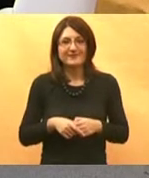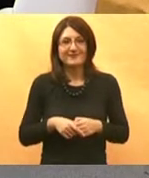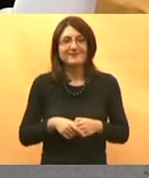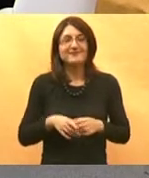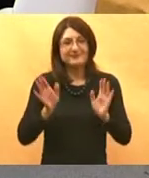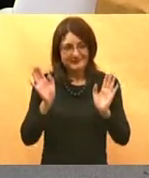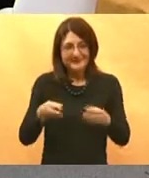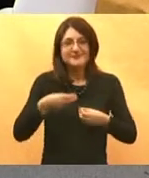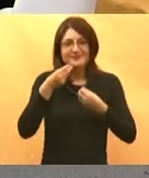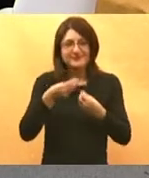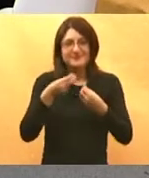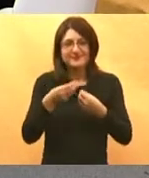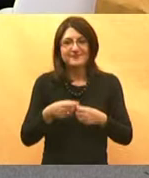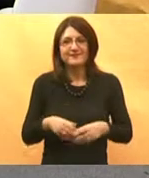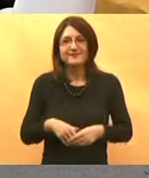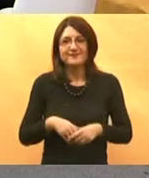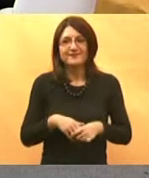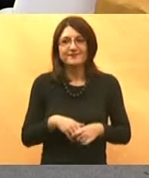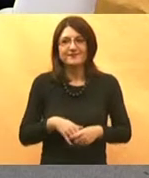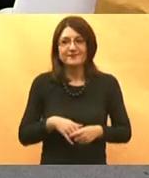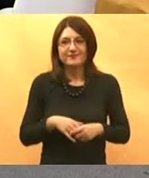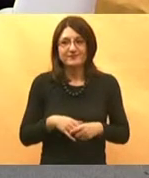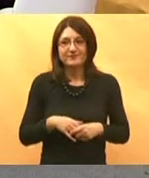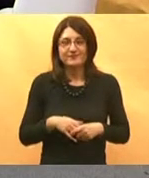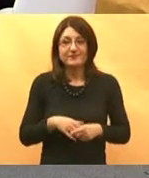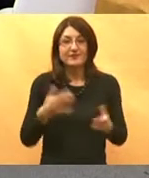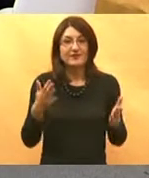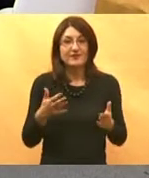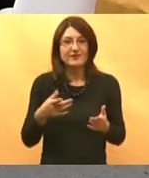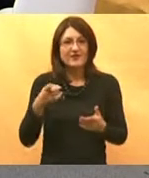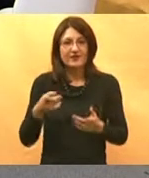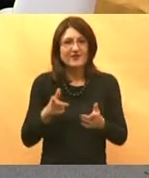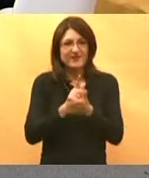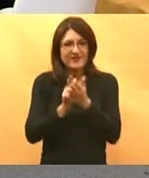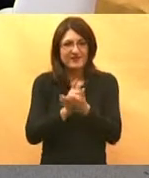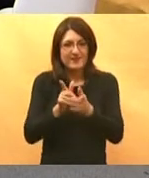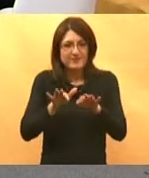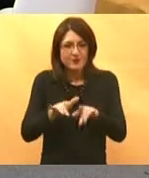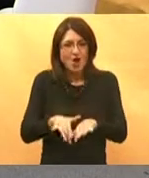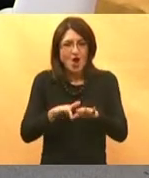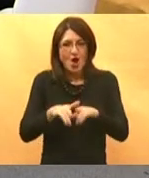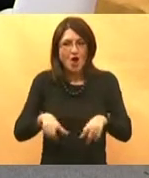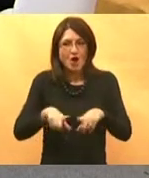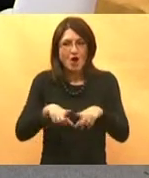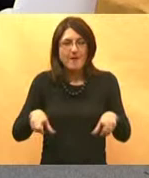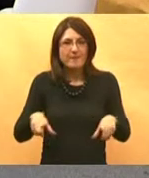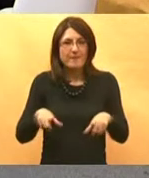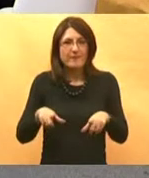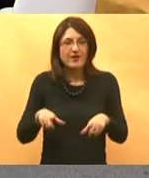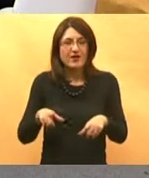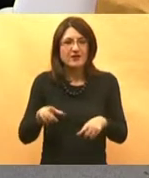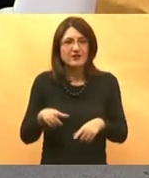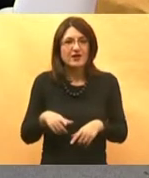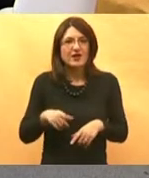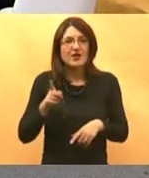A dobro, mislila sam da je još netko na liniji. Otkad je došli ti kompjuteri, to, to, naši liješnici, opće